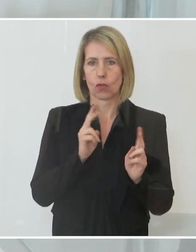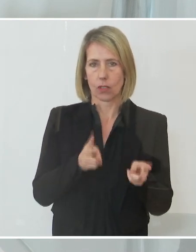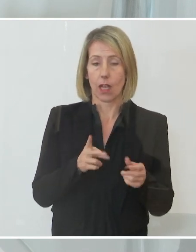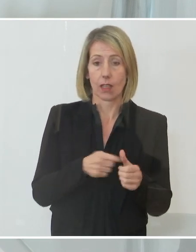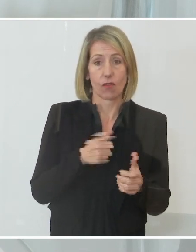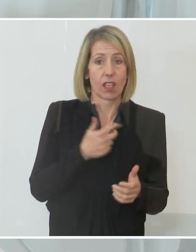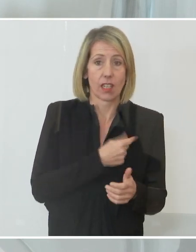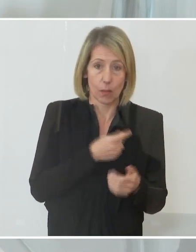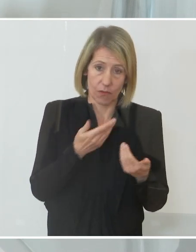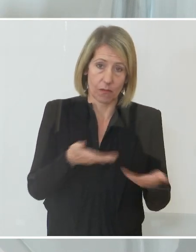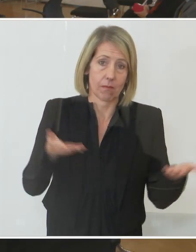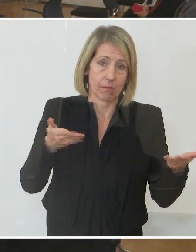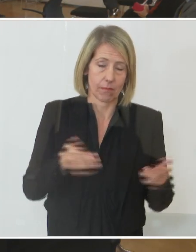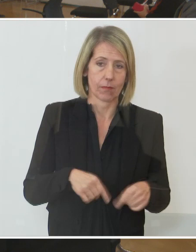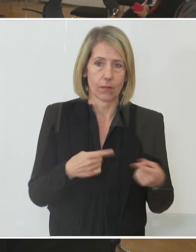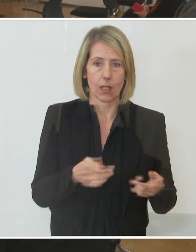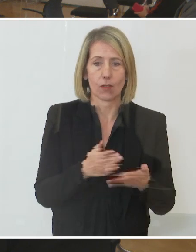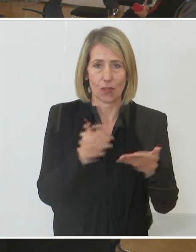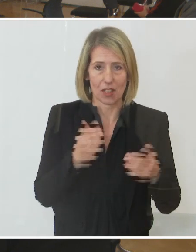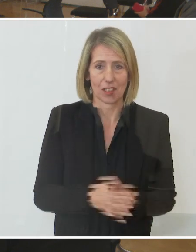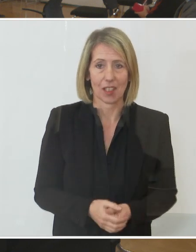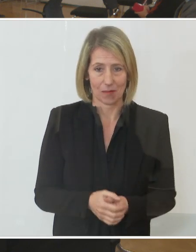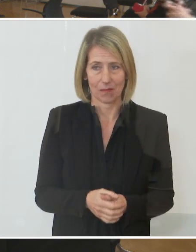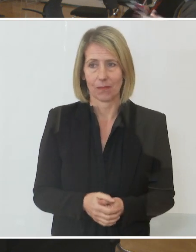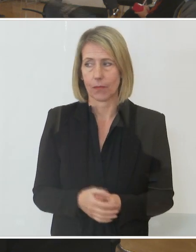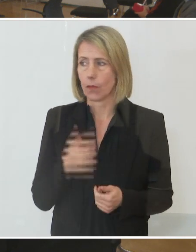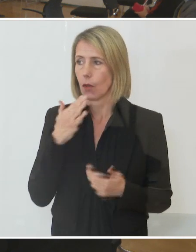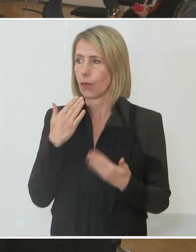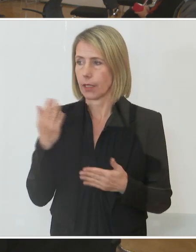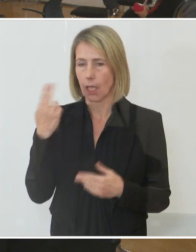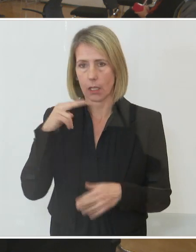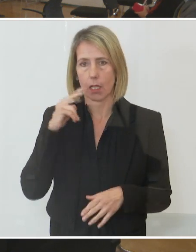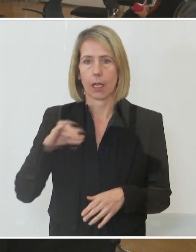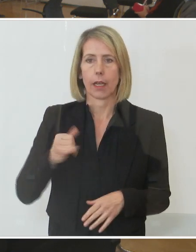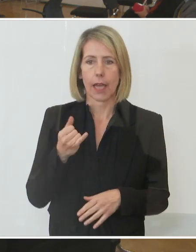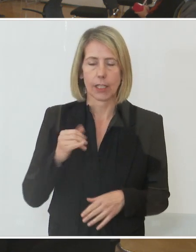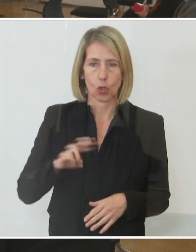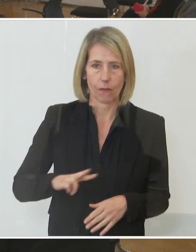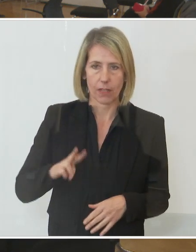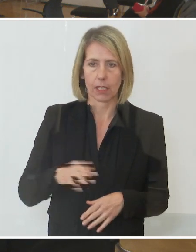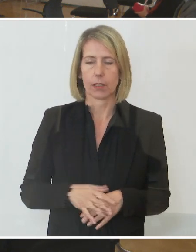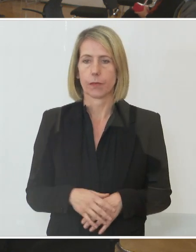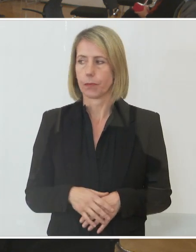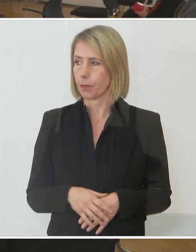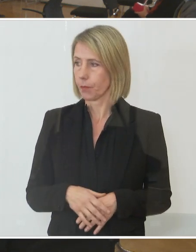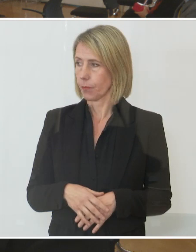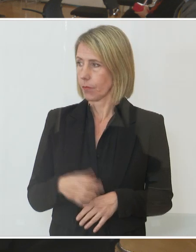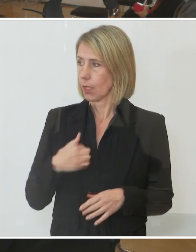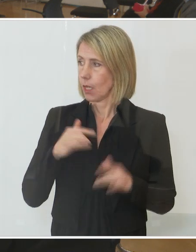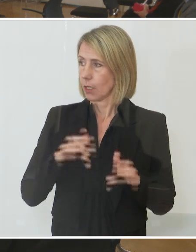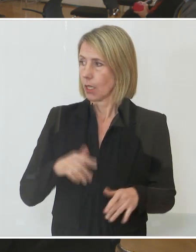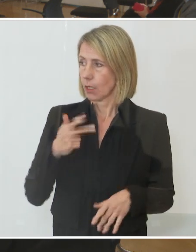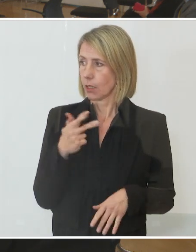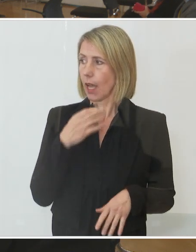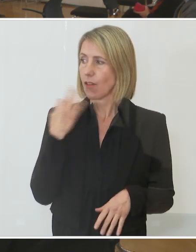dann, wenn man sich impfen lässt. Vielen Dank. Michael Jungwirth, bitte. Ich habe drei Fragen, wenn ich